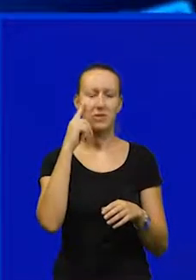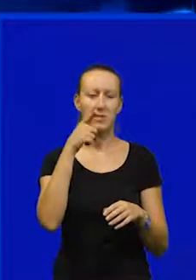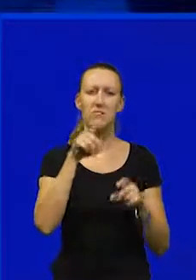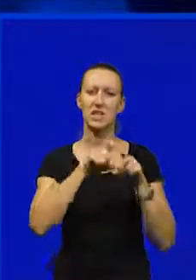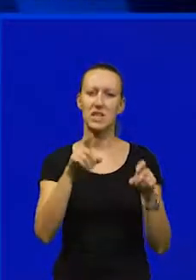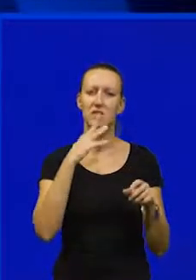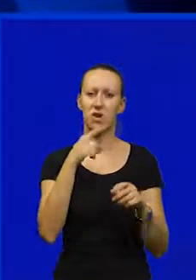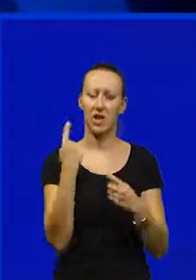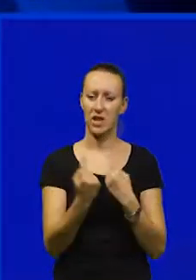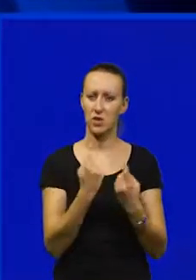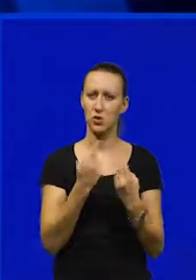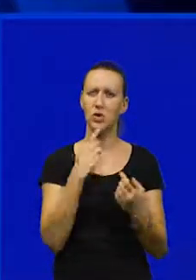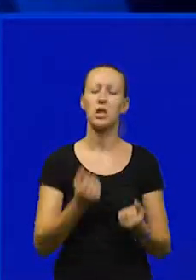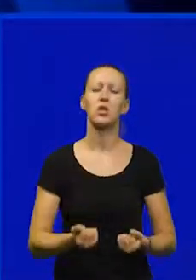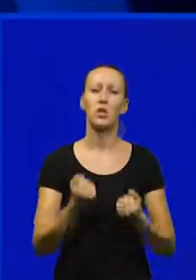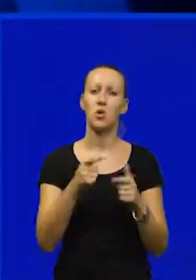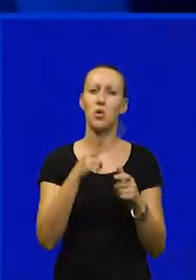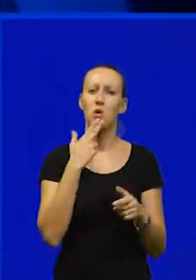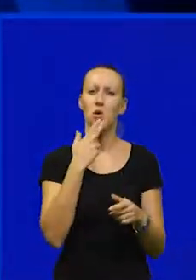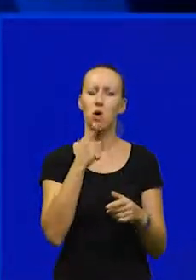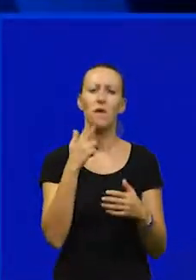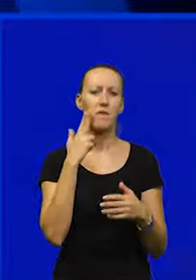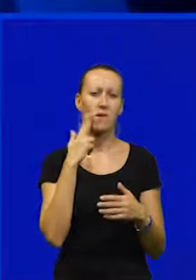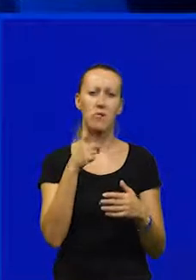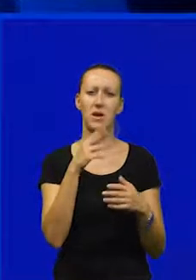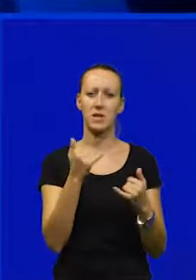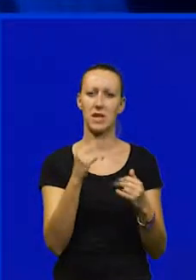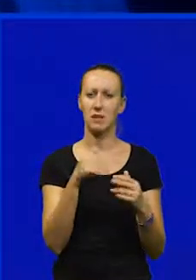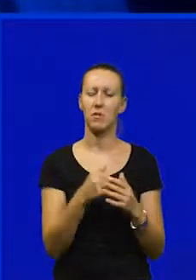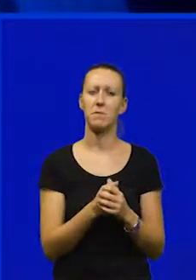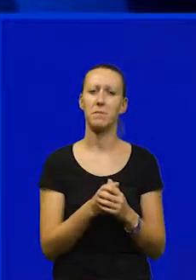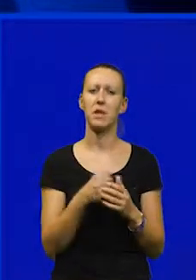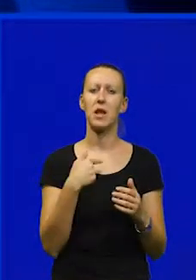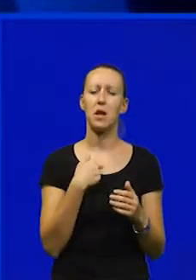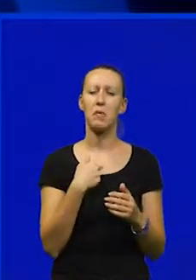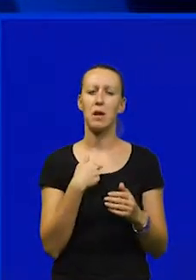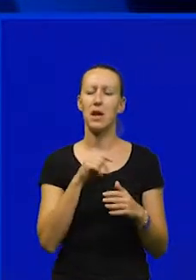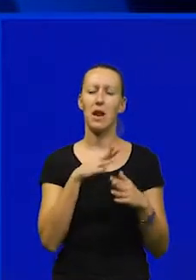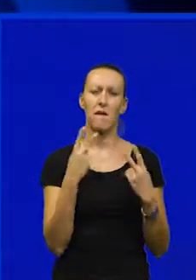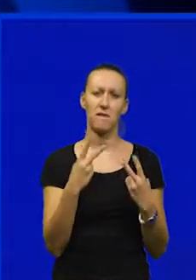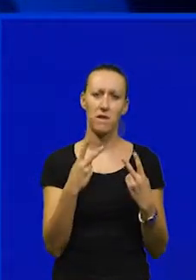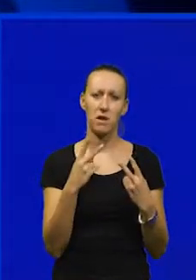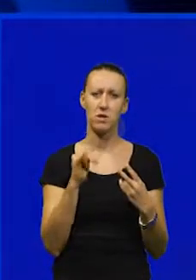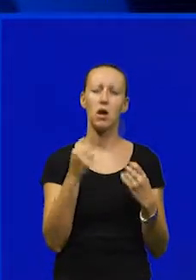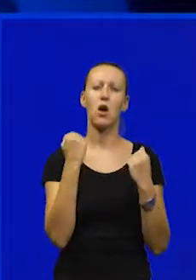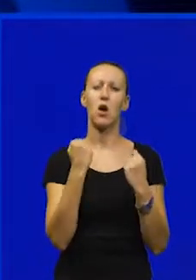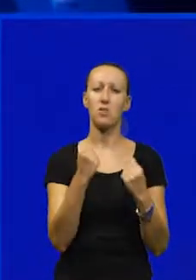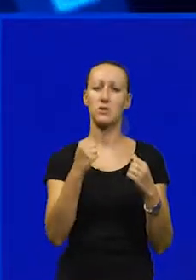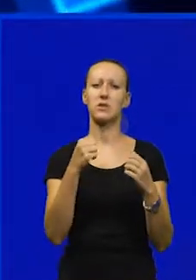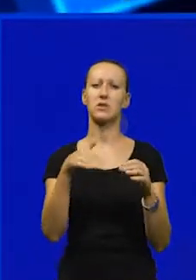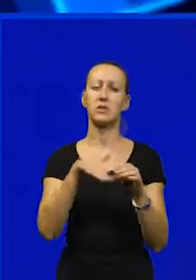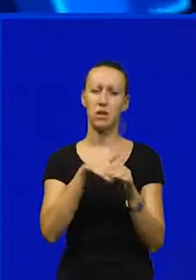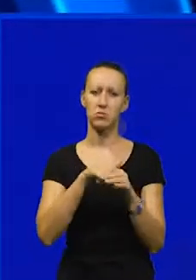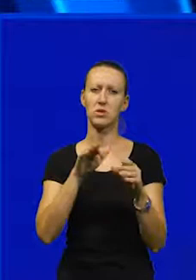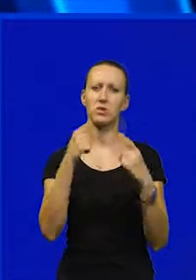novonastalu situaciju i teškoće u koje poduzeće zapalo. Meni je najvažnije da opstanu radna mjesta